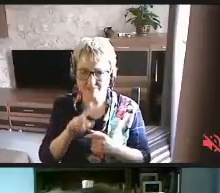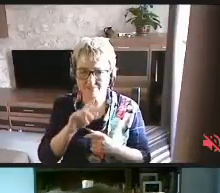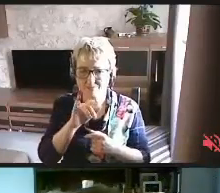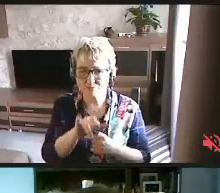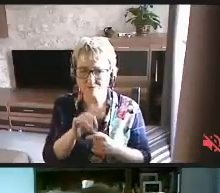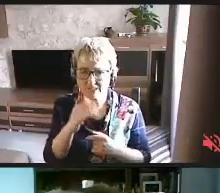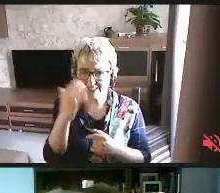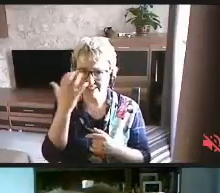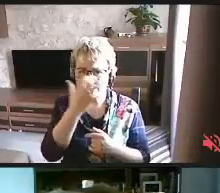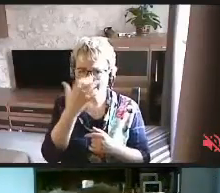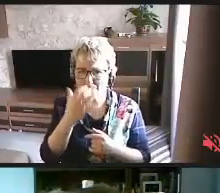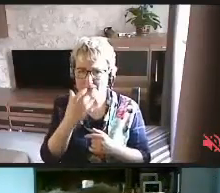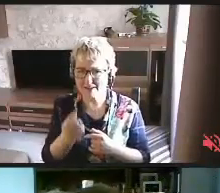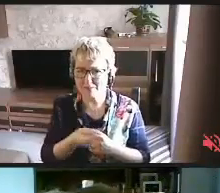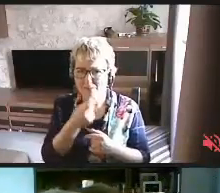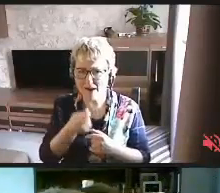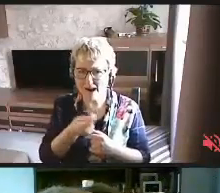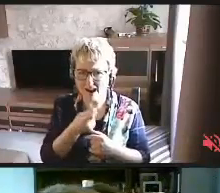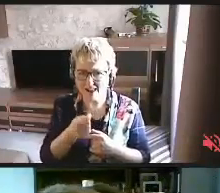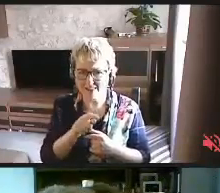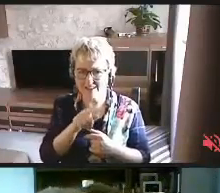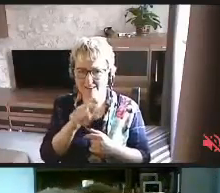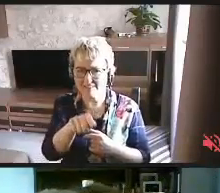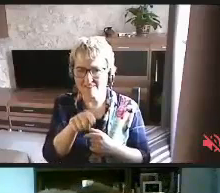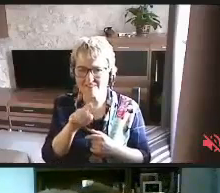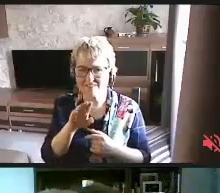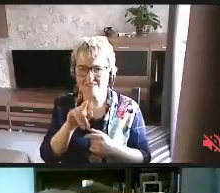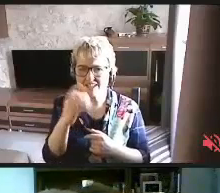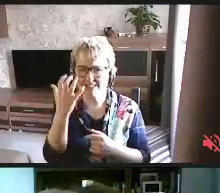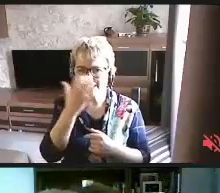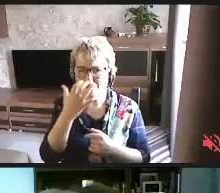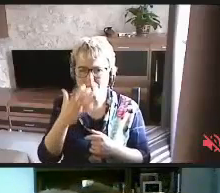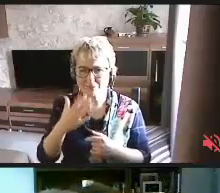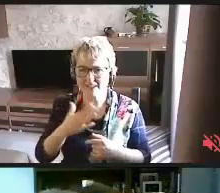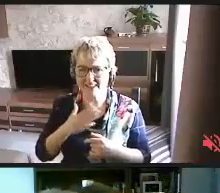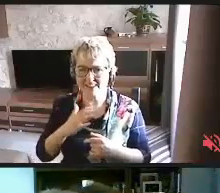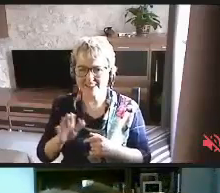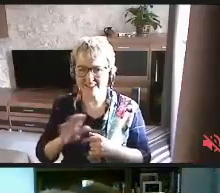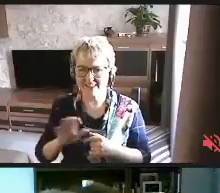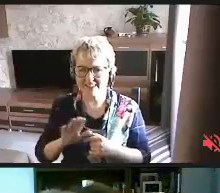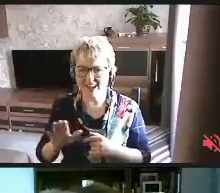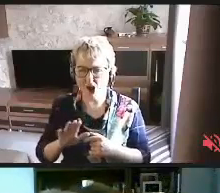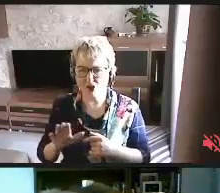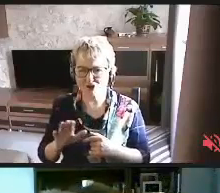вас, слепых, мало, вы, слепые, это не наш